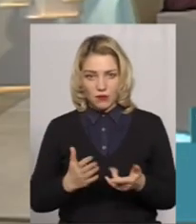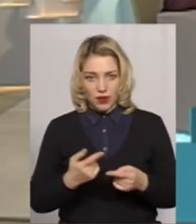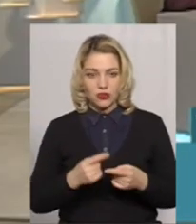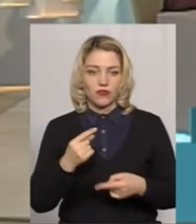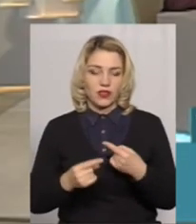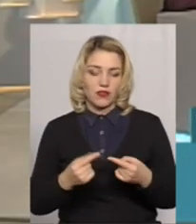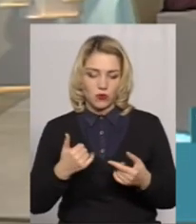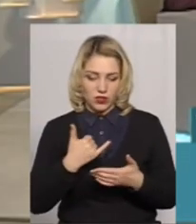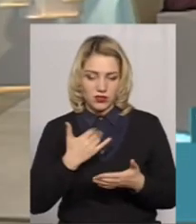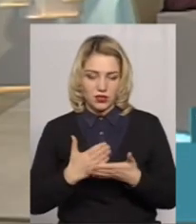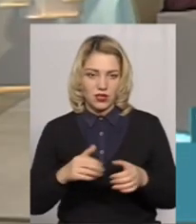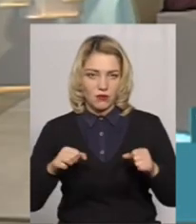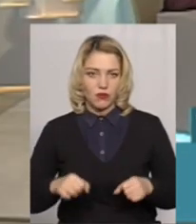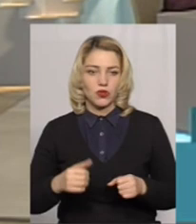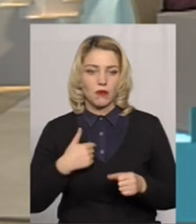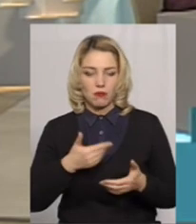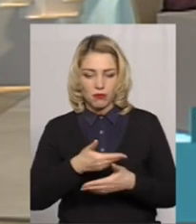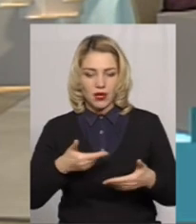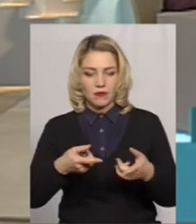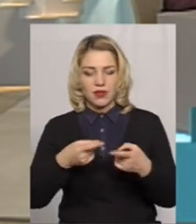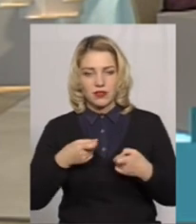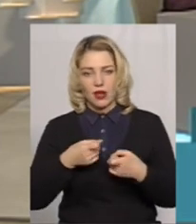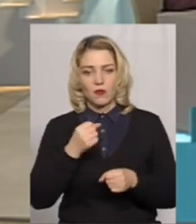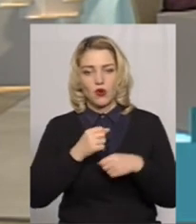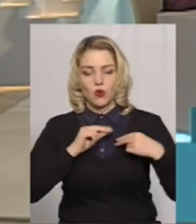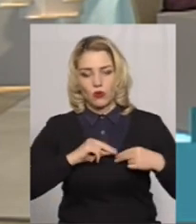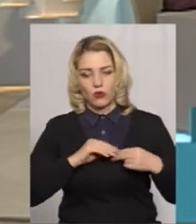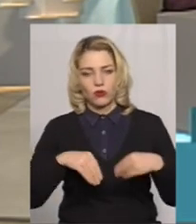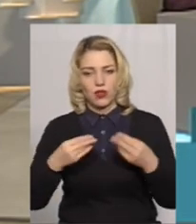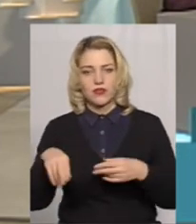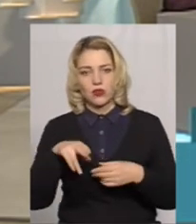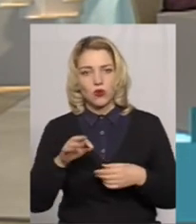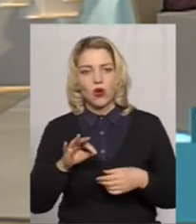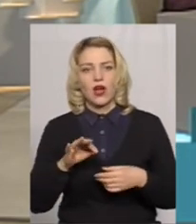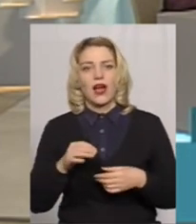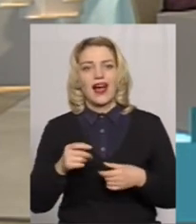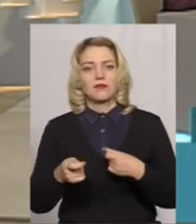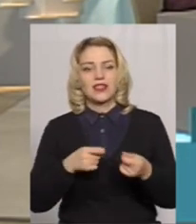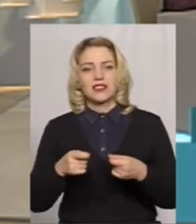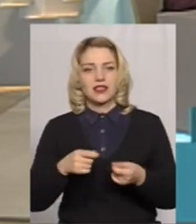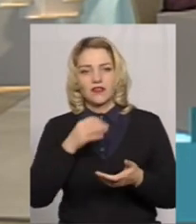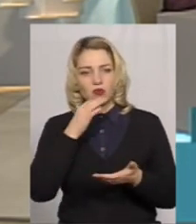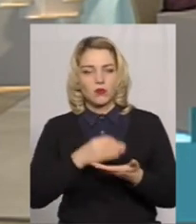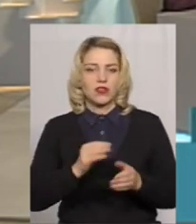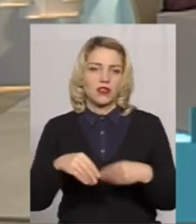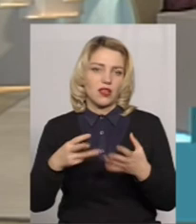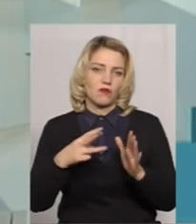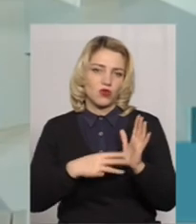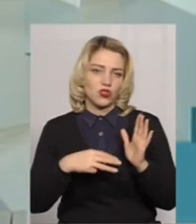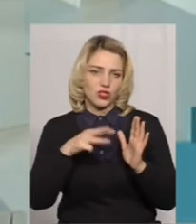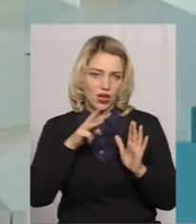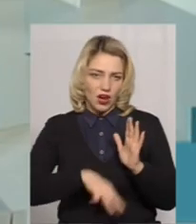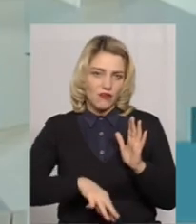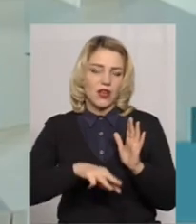повноваження, як ми притягуємо роботодавця до адміністративної відповідальності, а саме накладаємо штраф. Штраф